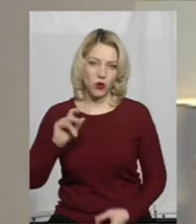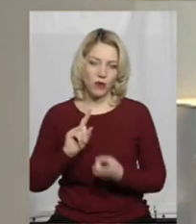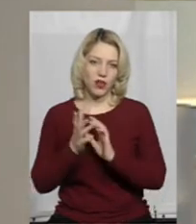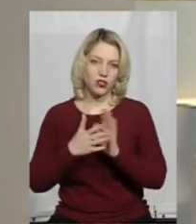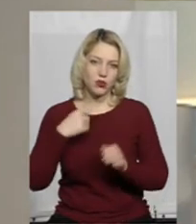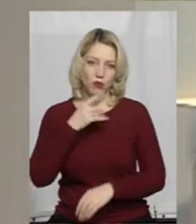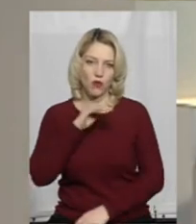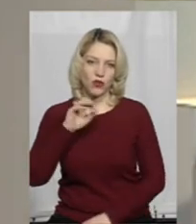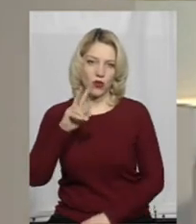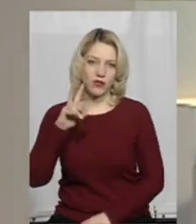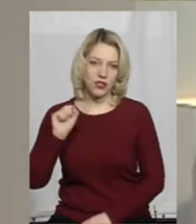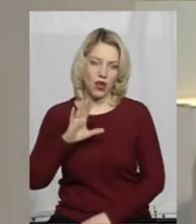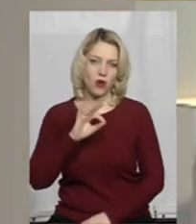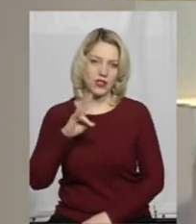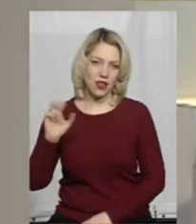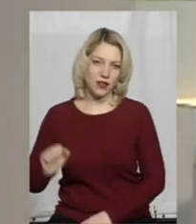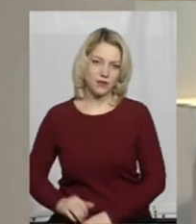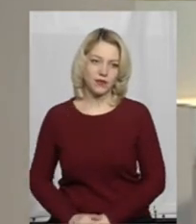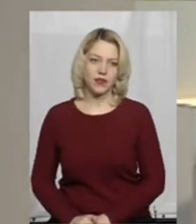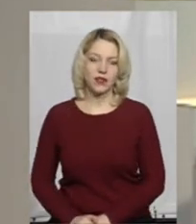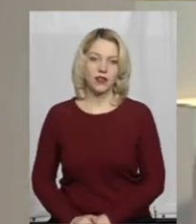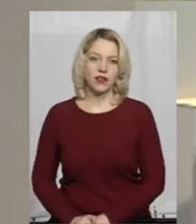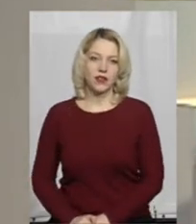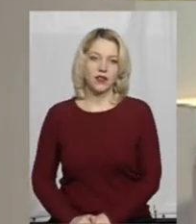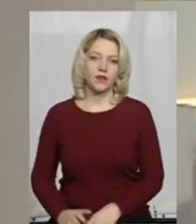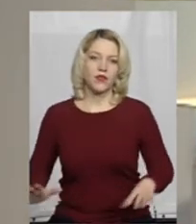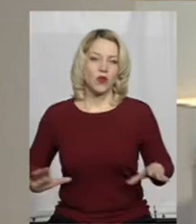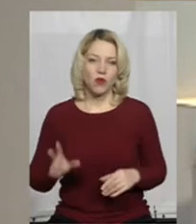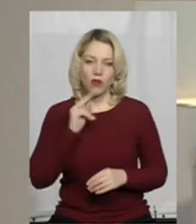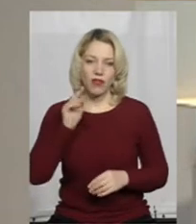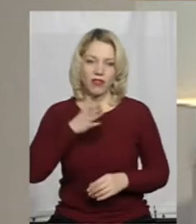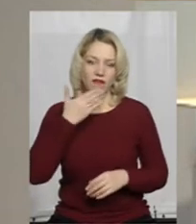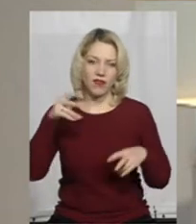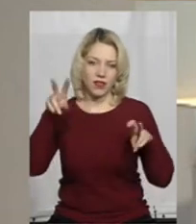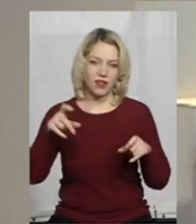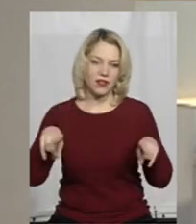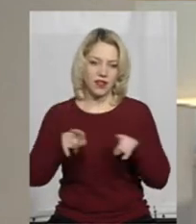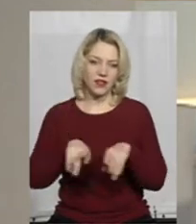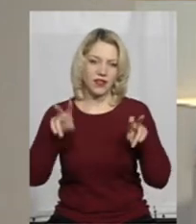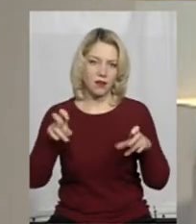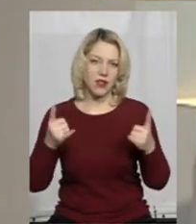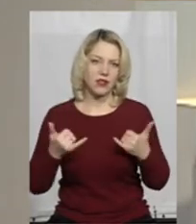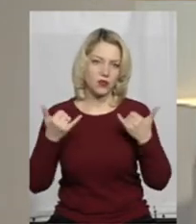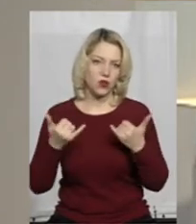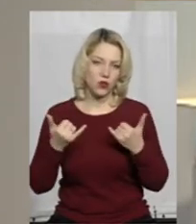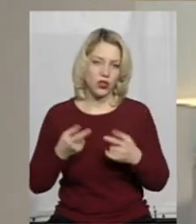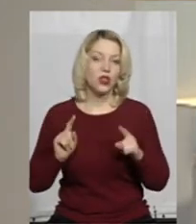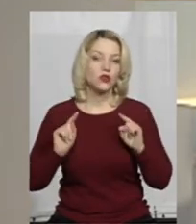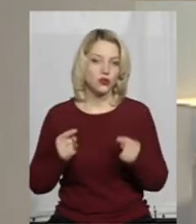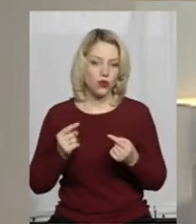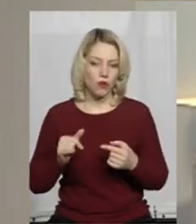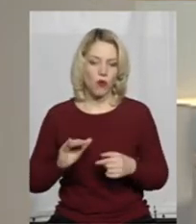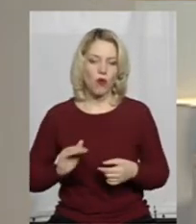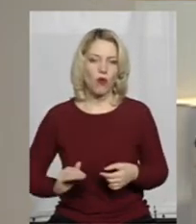на жестову мову перекладає Оксана Фіновська. Коні невинні. Така тема на сьогодні. Чому